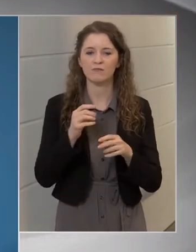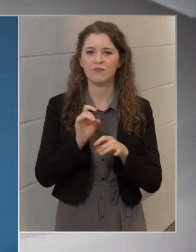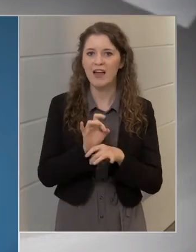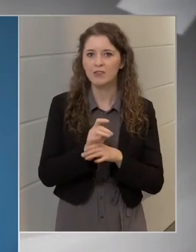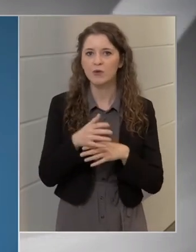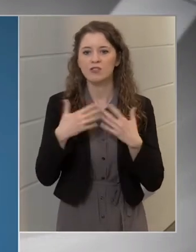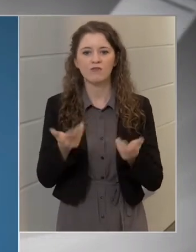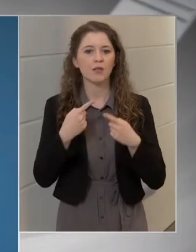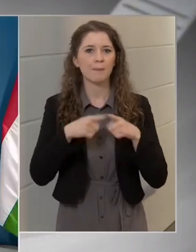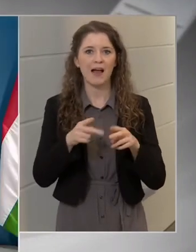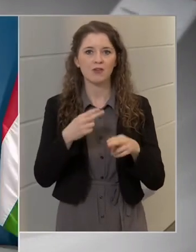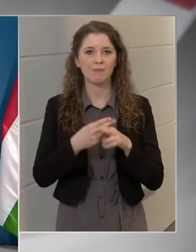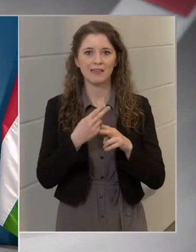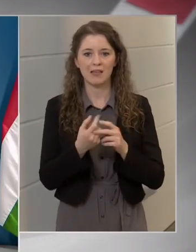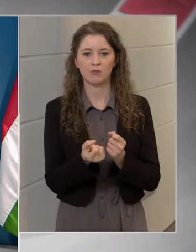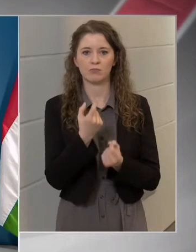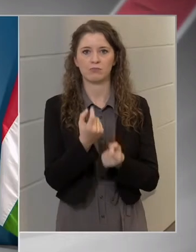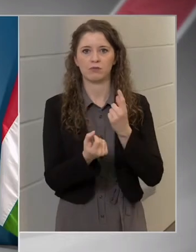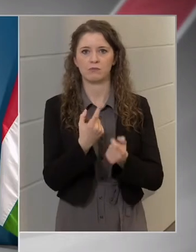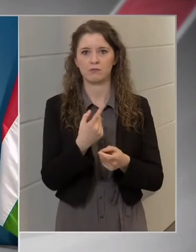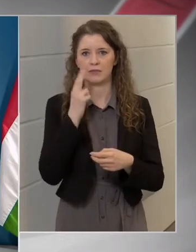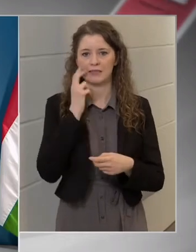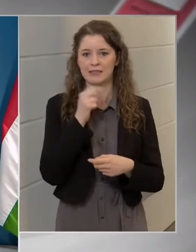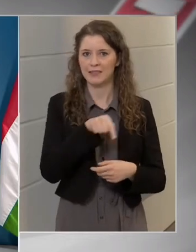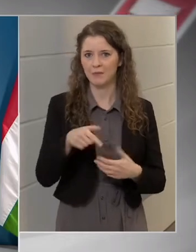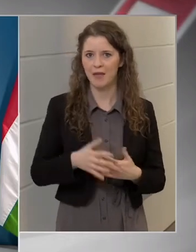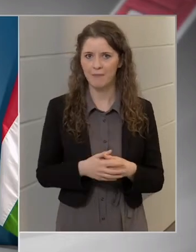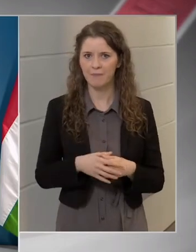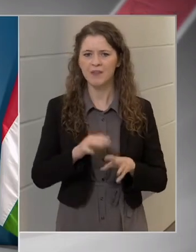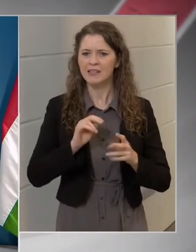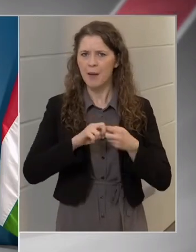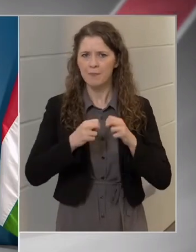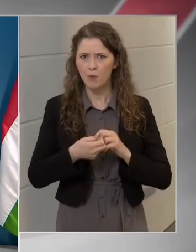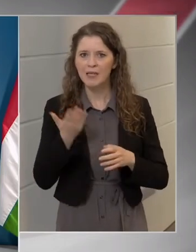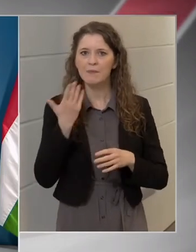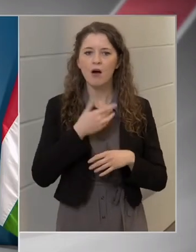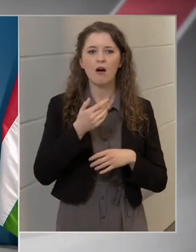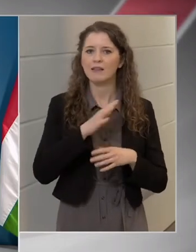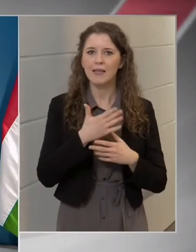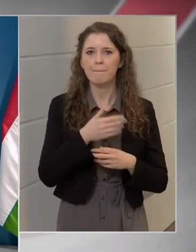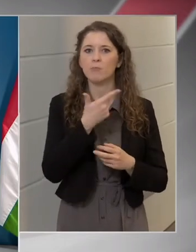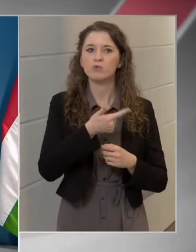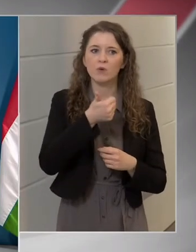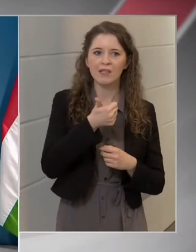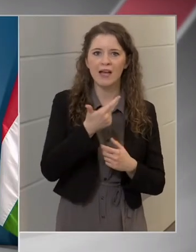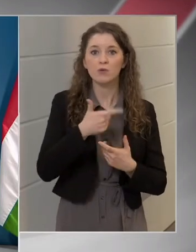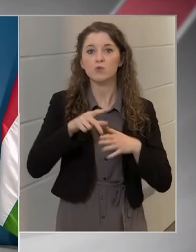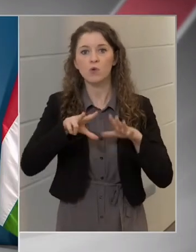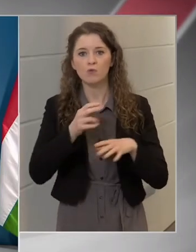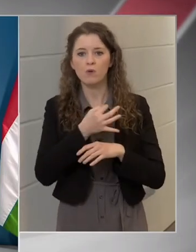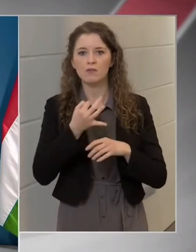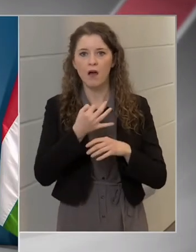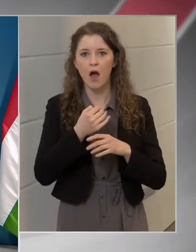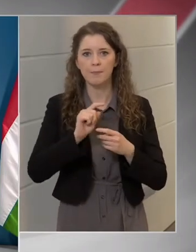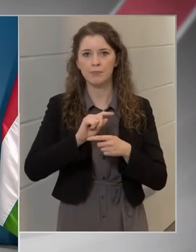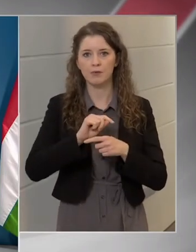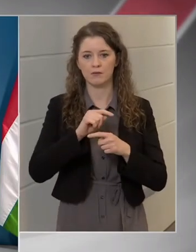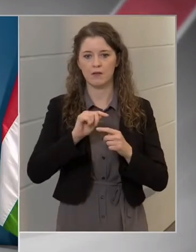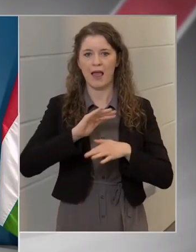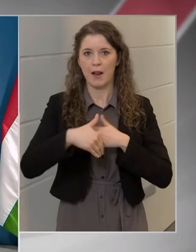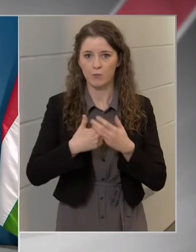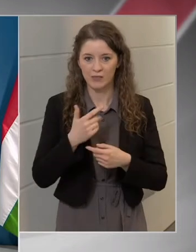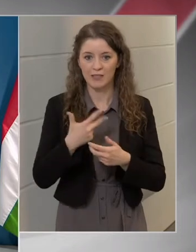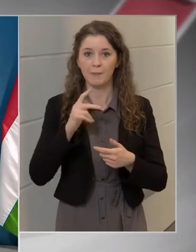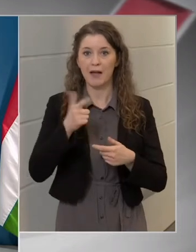megjelenése az intézményben. Nem probléma-e, ha nem 21 vagy 28 nap múlva, hanem később adják be a második